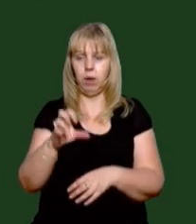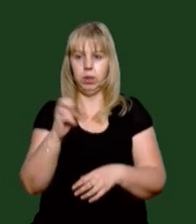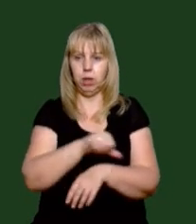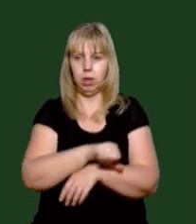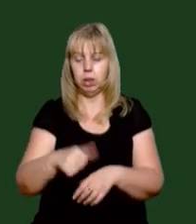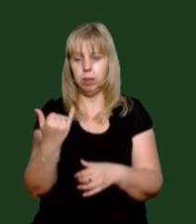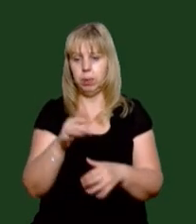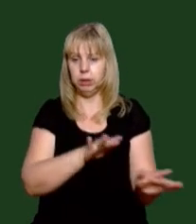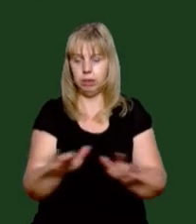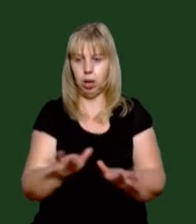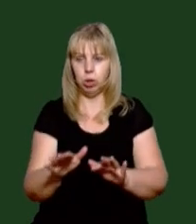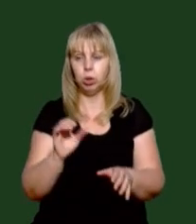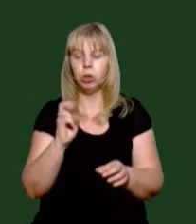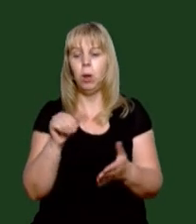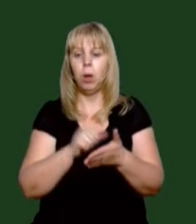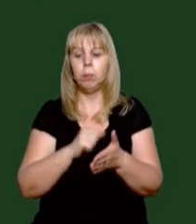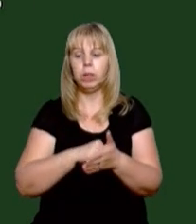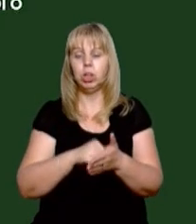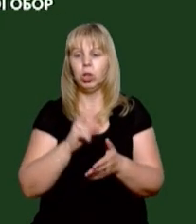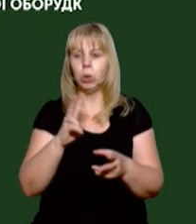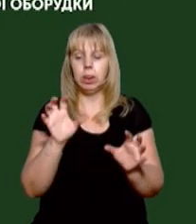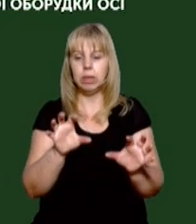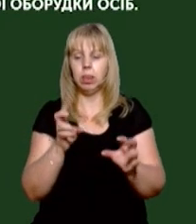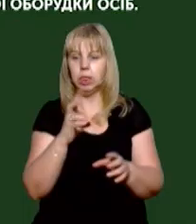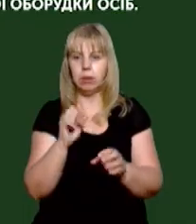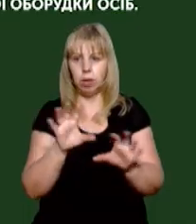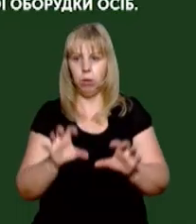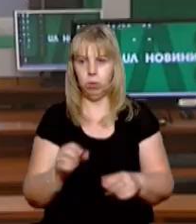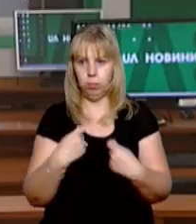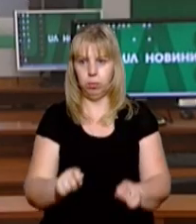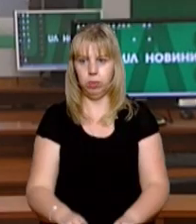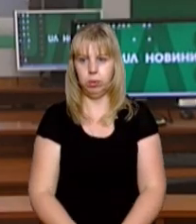Наразі проводяться заходи по встановленню причетних до незаконної оборудки осіб.